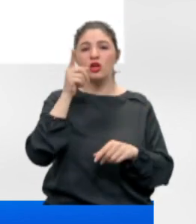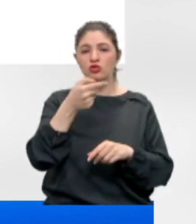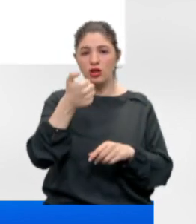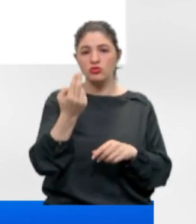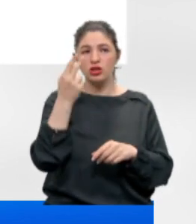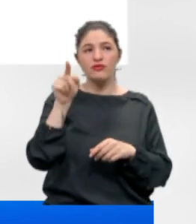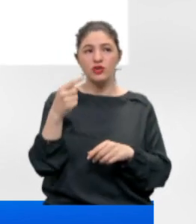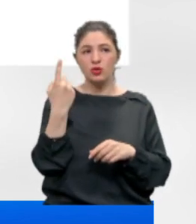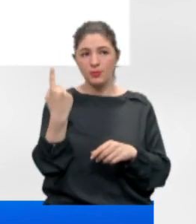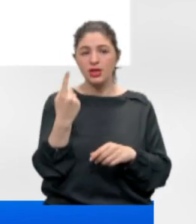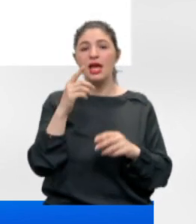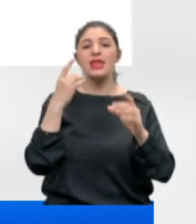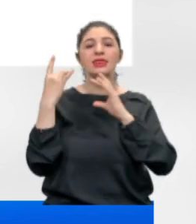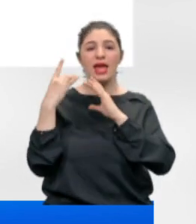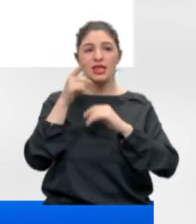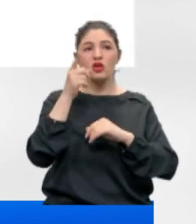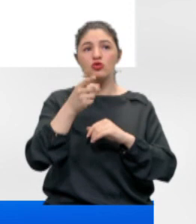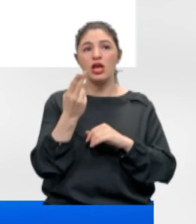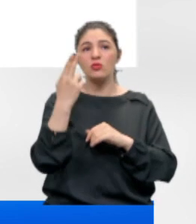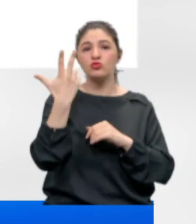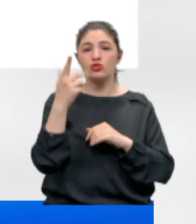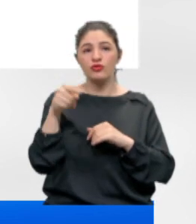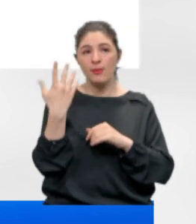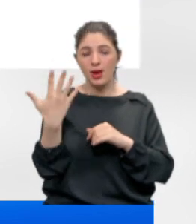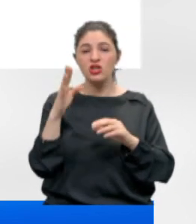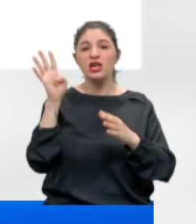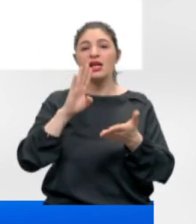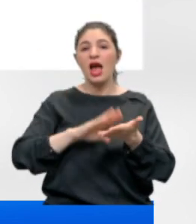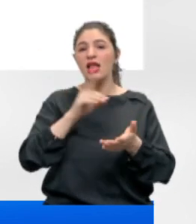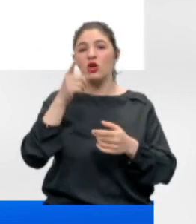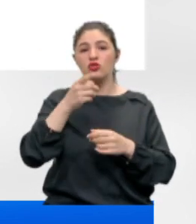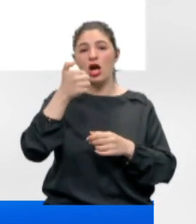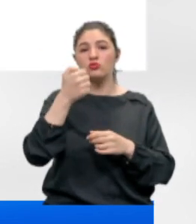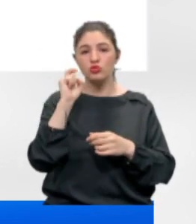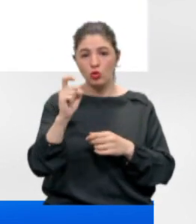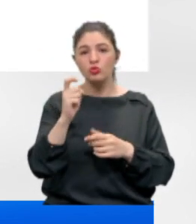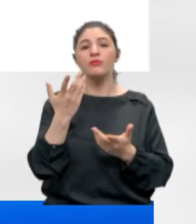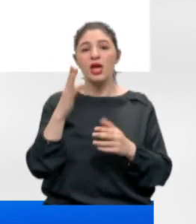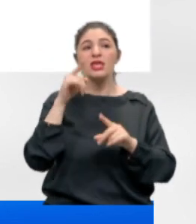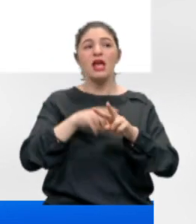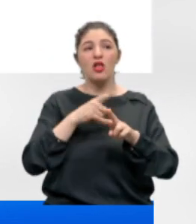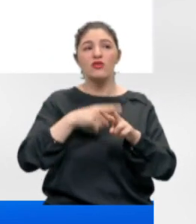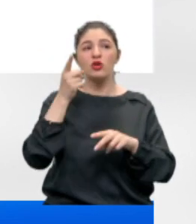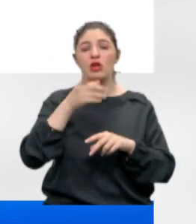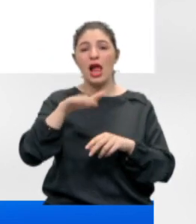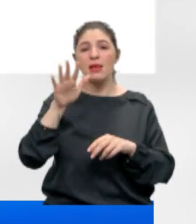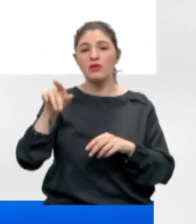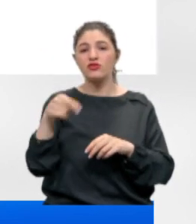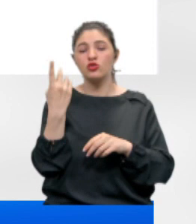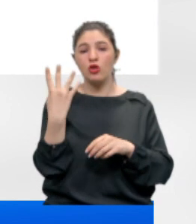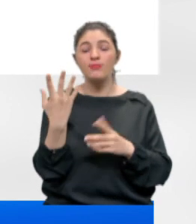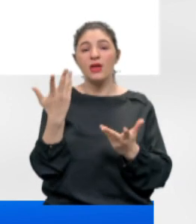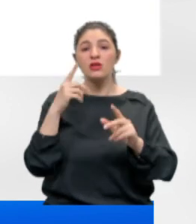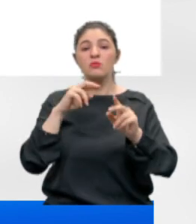%67,1, Tekirdağ'da %73,5, Kırklareli'nde %69, Yalova'da %55,4.